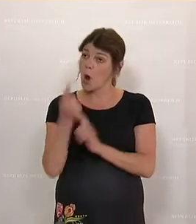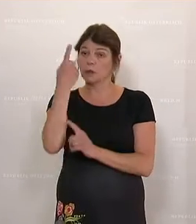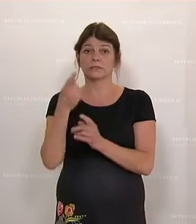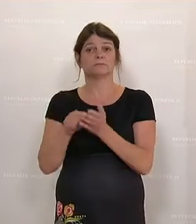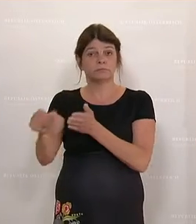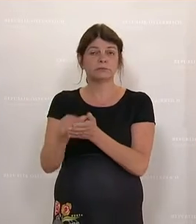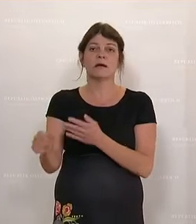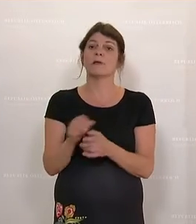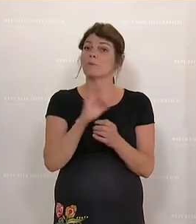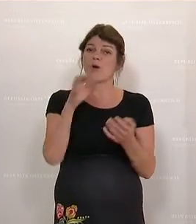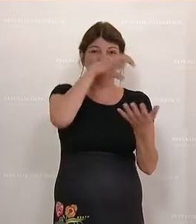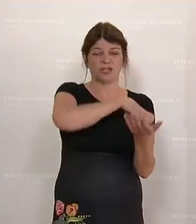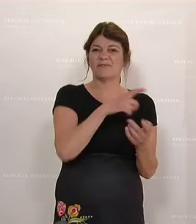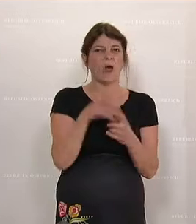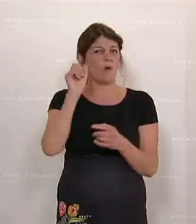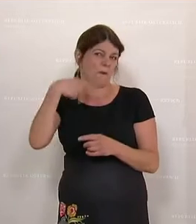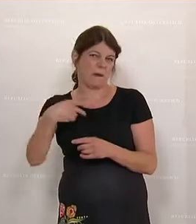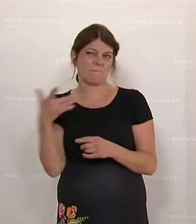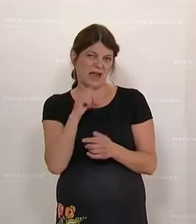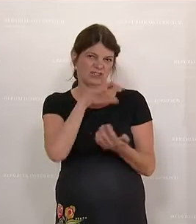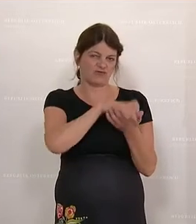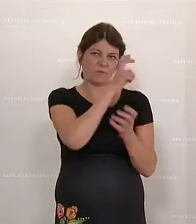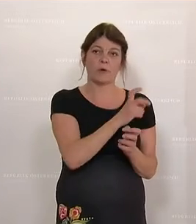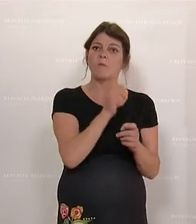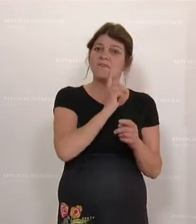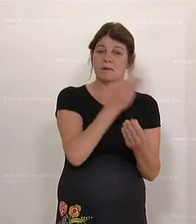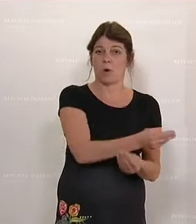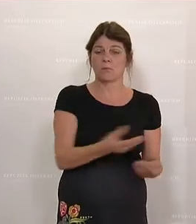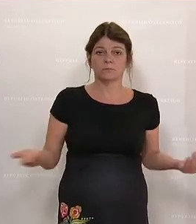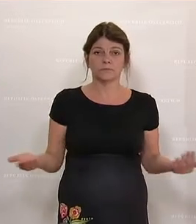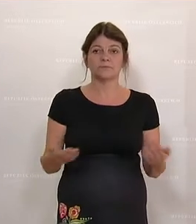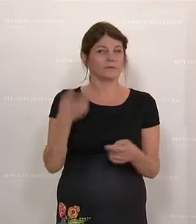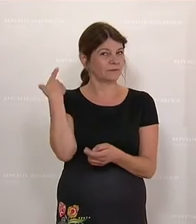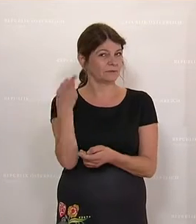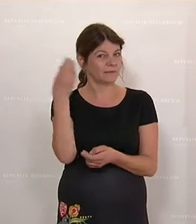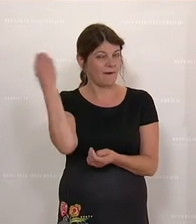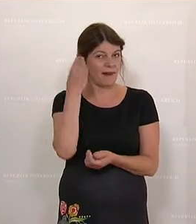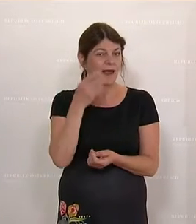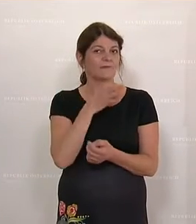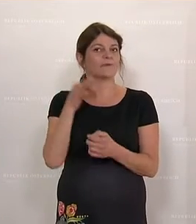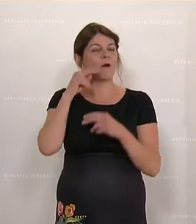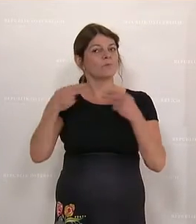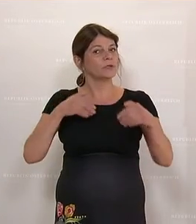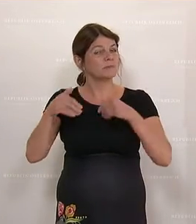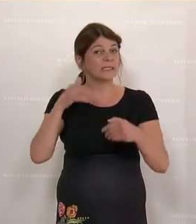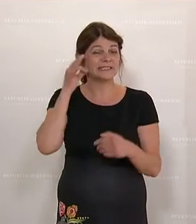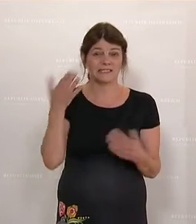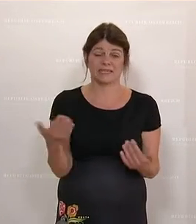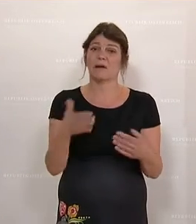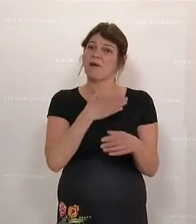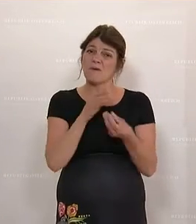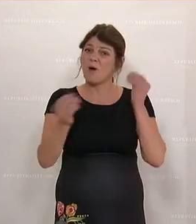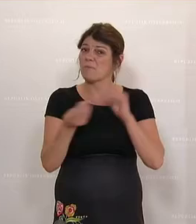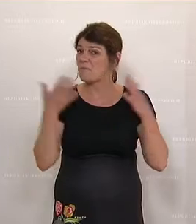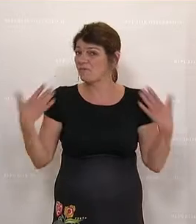ÖVP sie nicht mag, die Stadtbewohner, die niedrigste ist. Sie haben gelernt, Frau Bundesministerin. Mein Problem ist